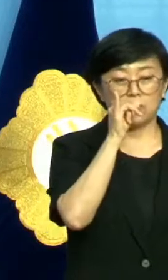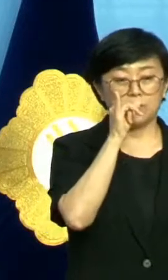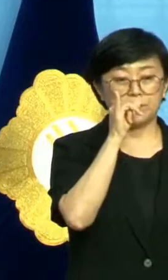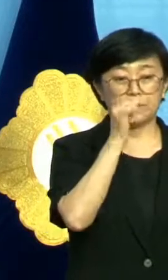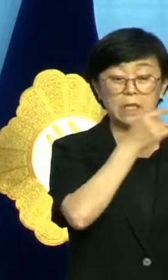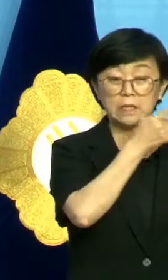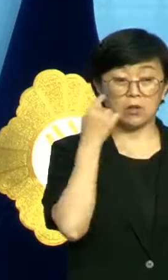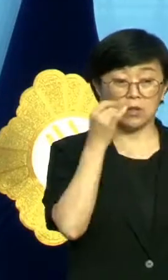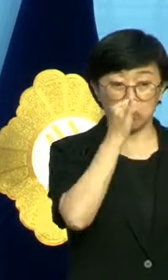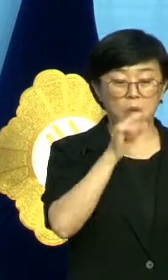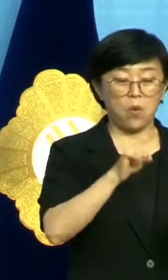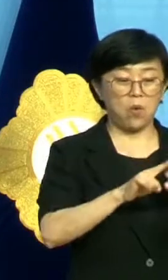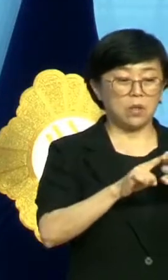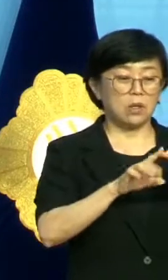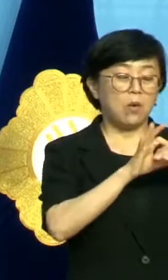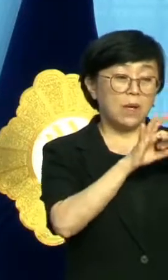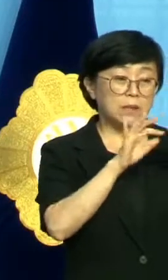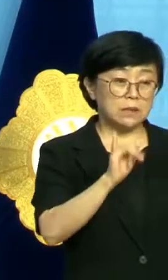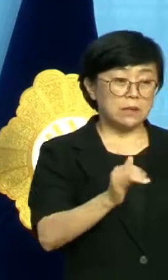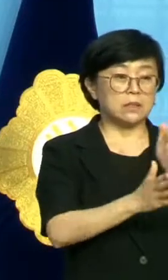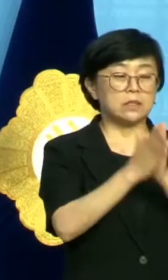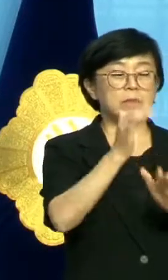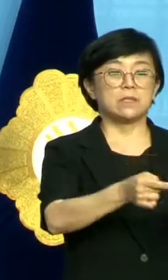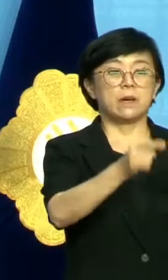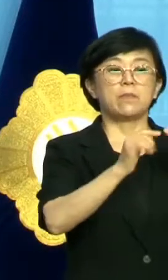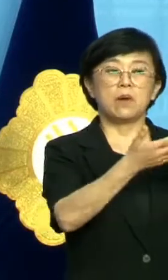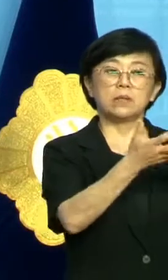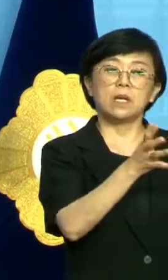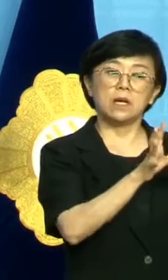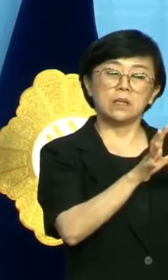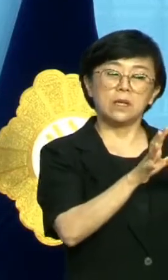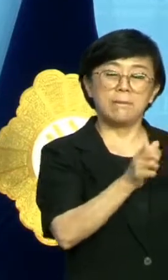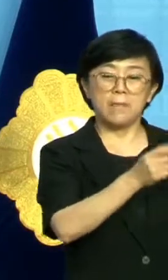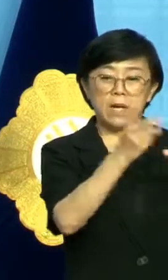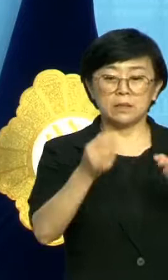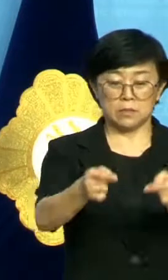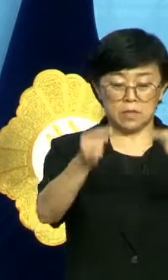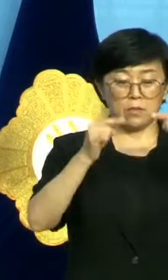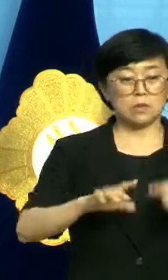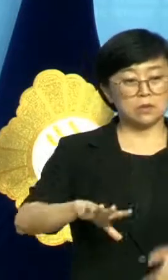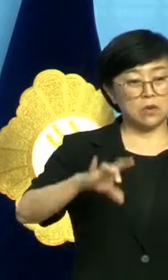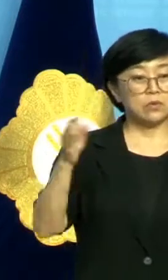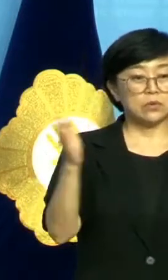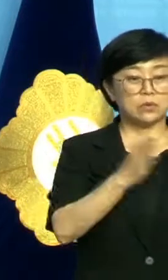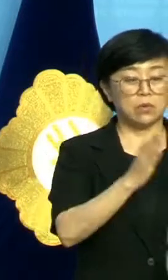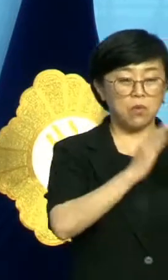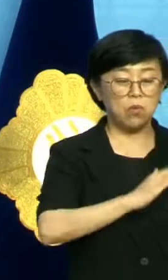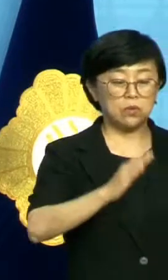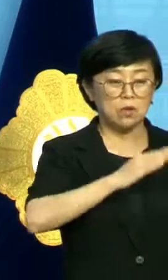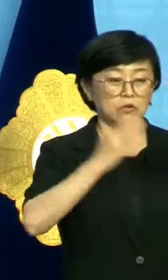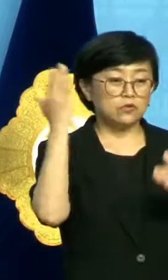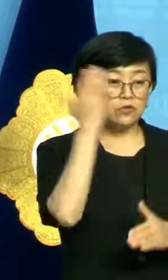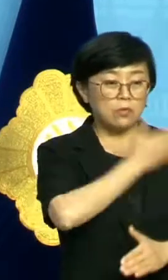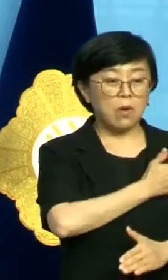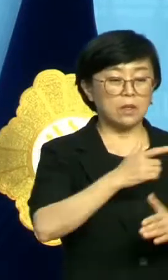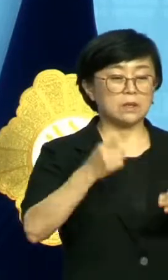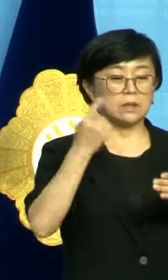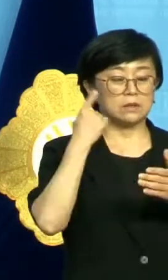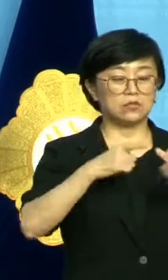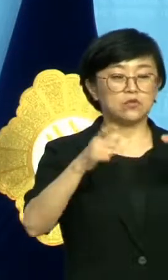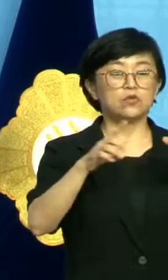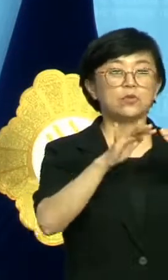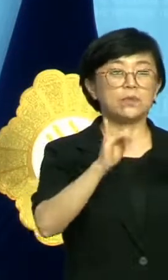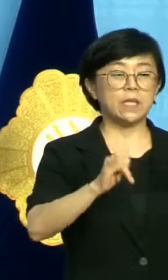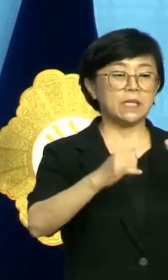한수원과 연관있는 사람이 시민참여단에 다수 참여한 것은 애초부터 공정하고 투명한 주민 의견 수렴을